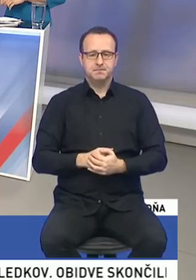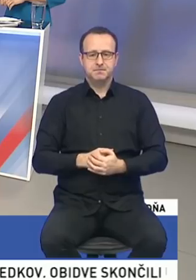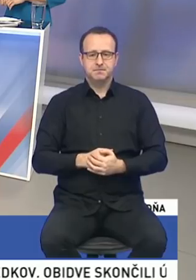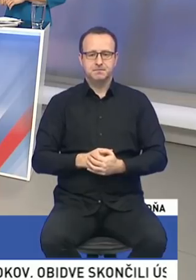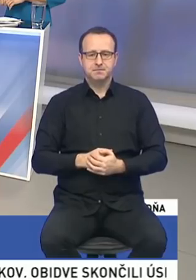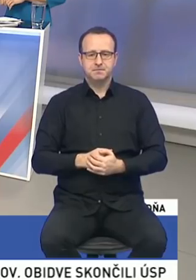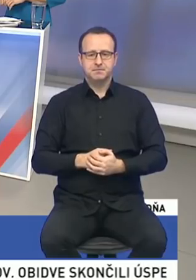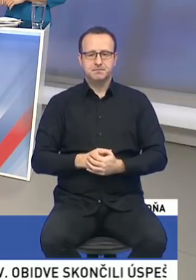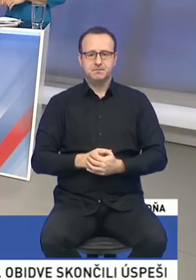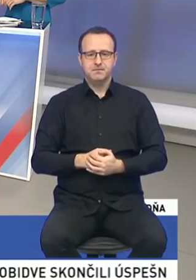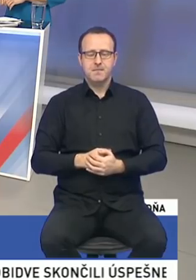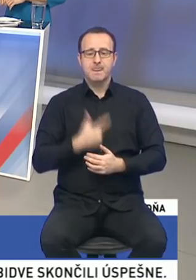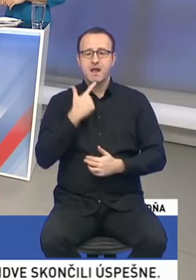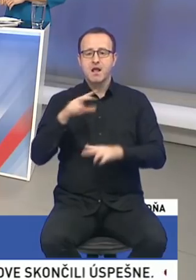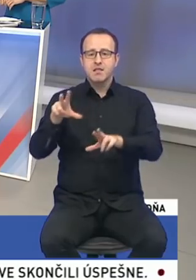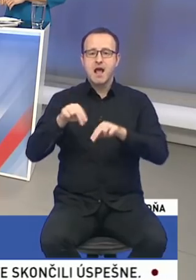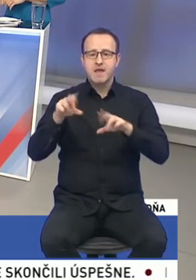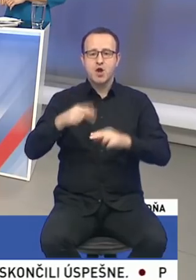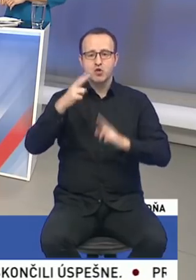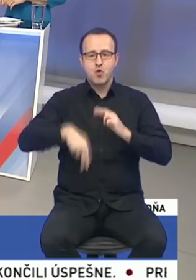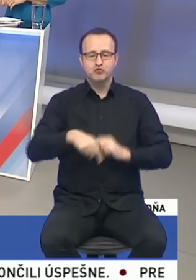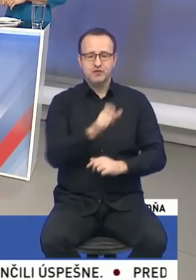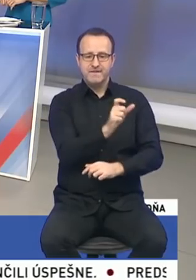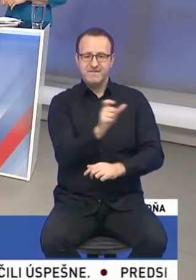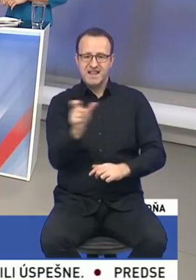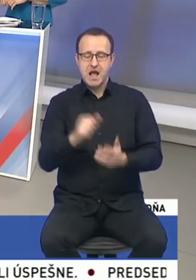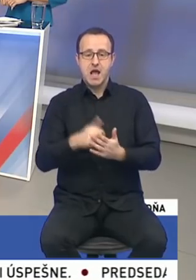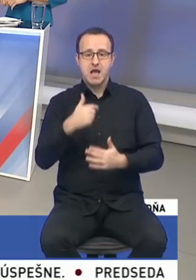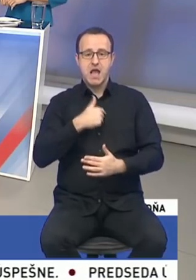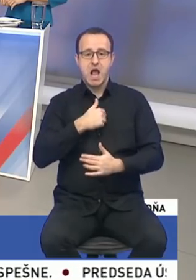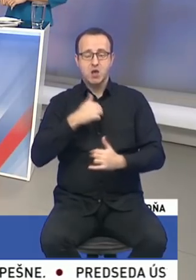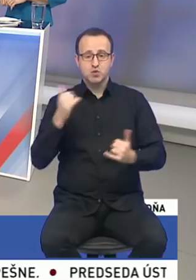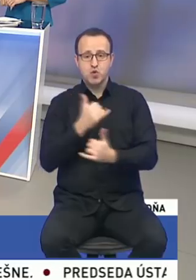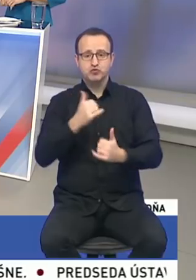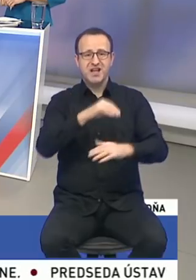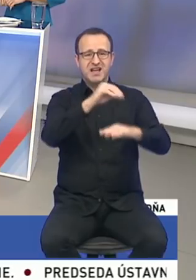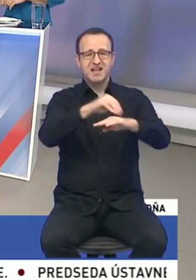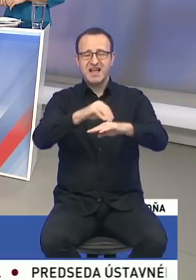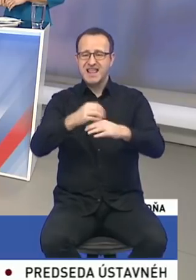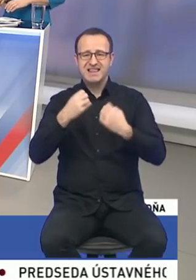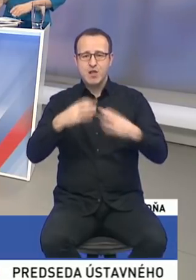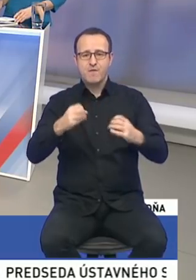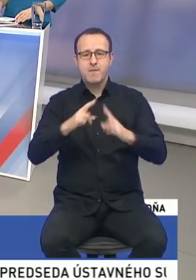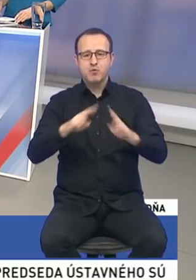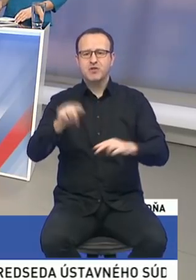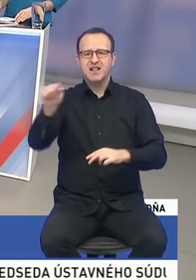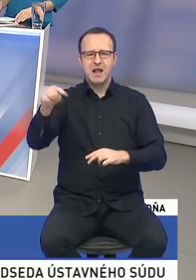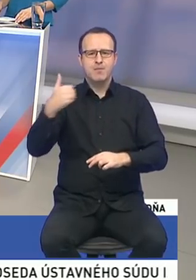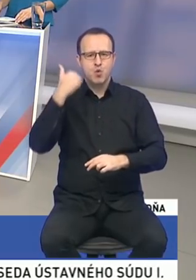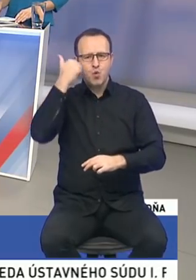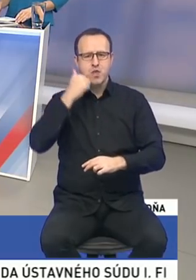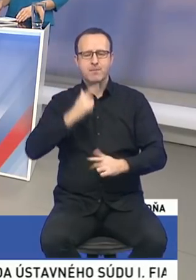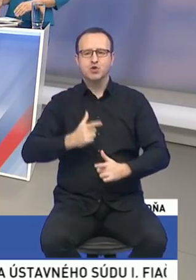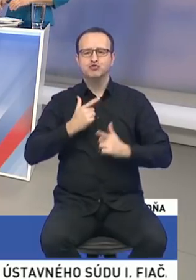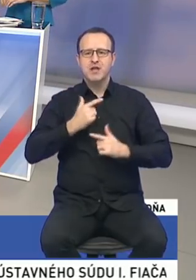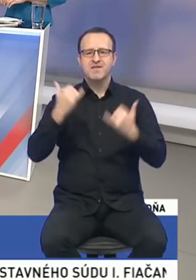parlamentných voľbách. A to video sa končí vetou. Ja vás budem citovať. Ja skutočne apelujem na vás, nedovoľme možno takýmto ľuďom, ktorí žijú v zahraničí. Tam sa to